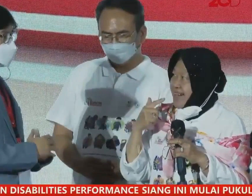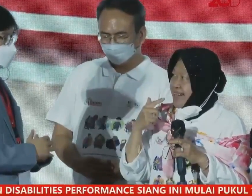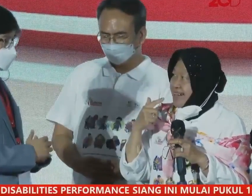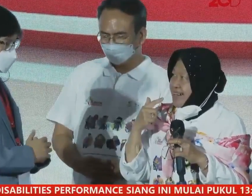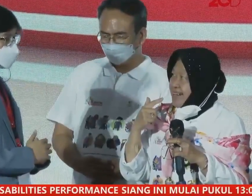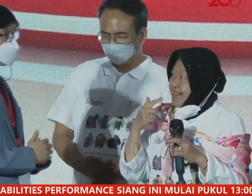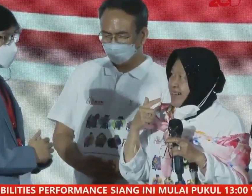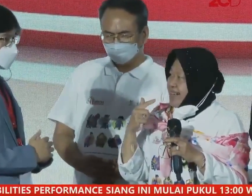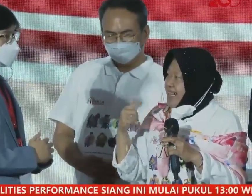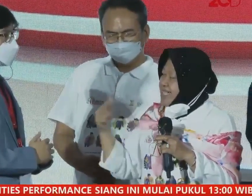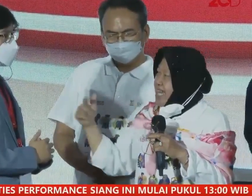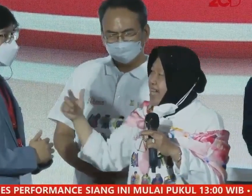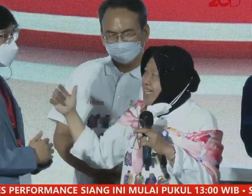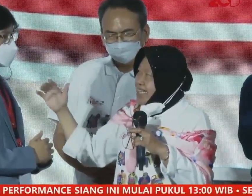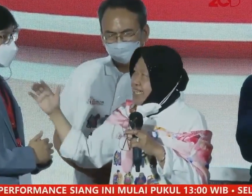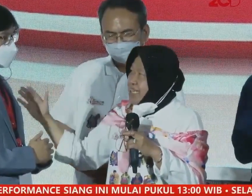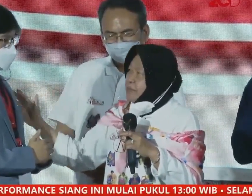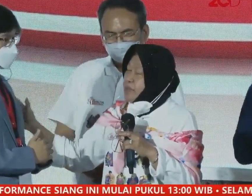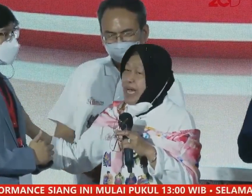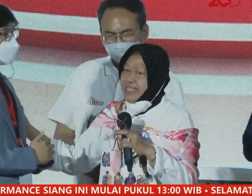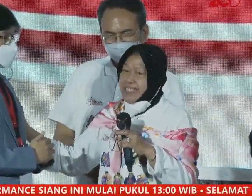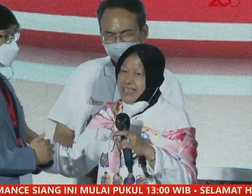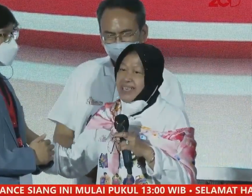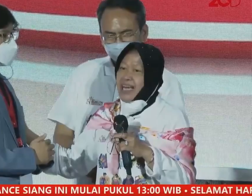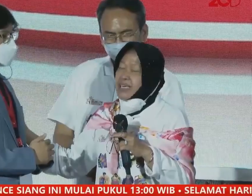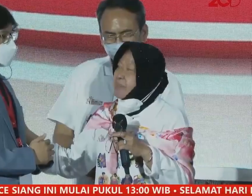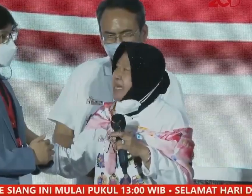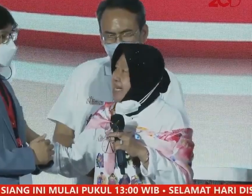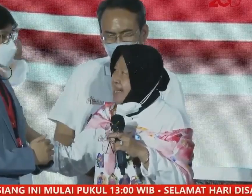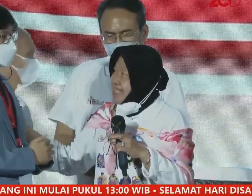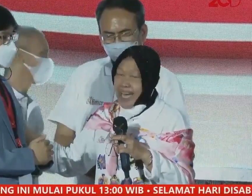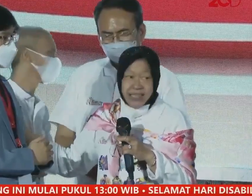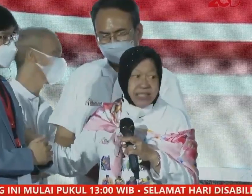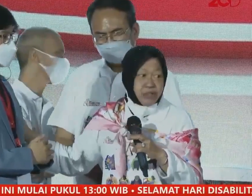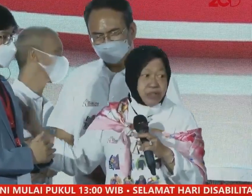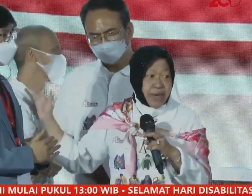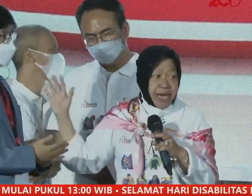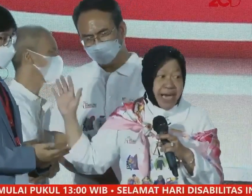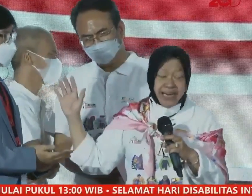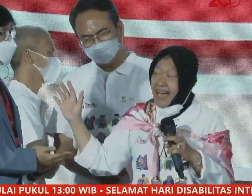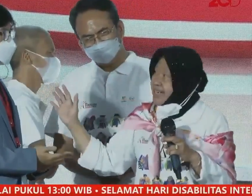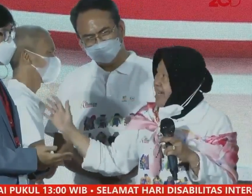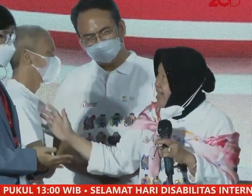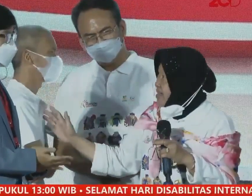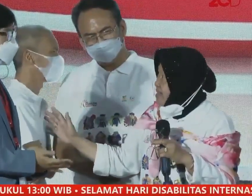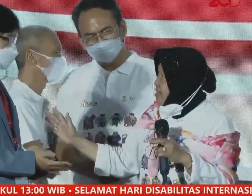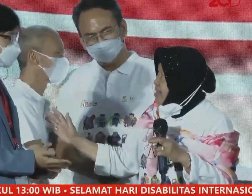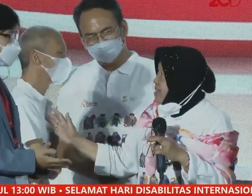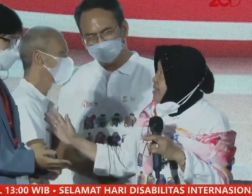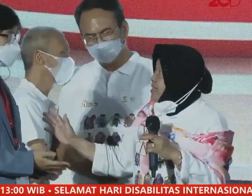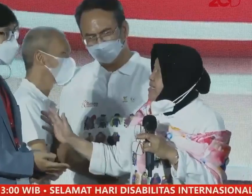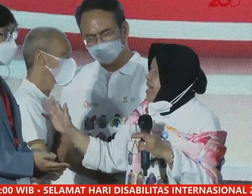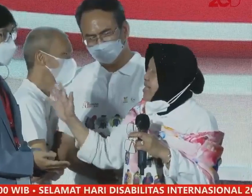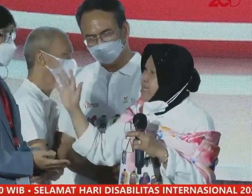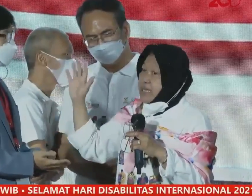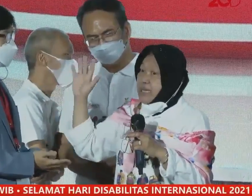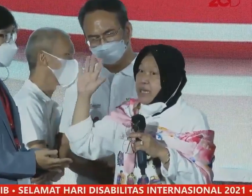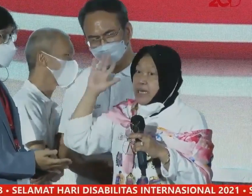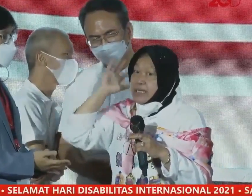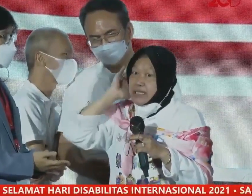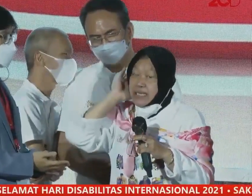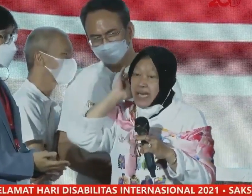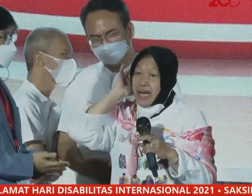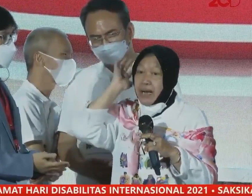kita. Yang ingin Ibu ajarkan kepada kalian, terutama anak-anak, yang